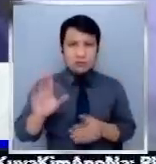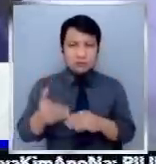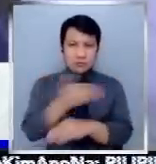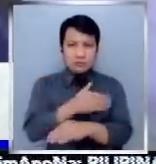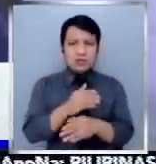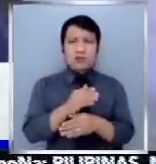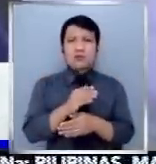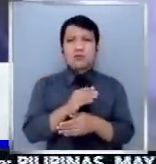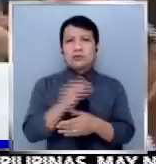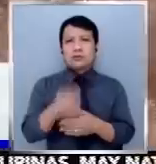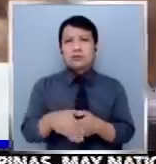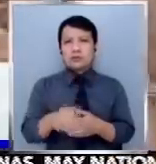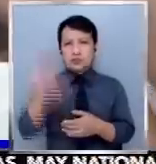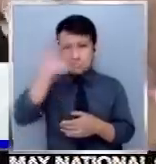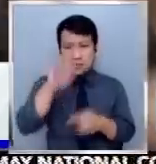hinahanapan ka ng tao.